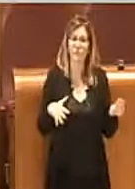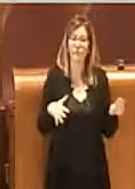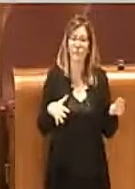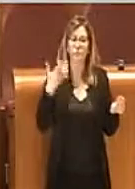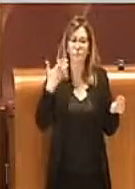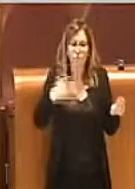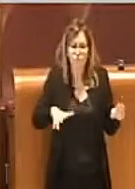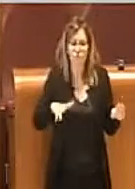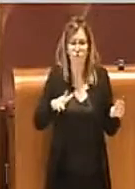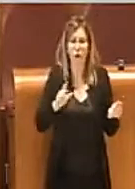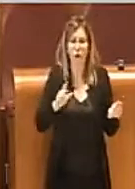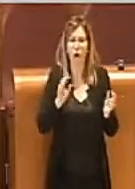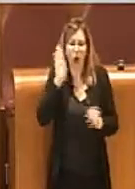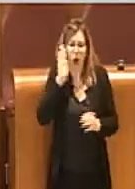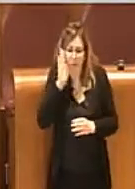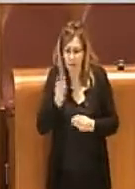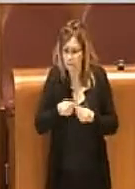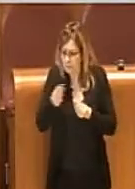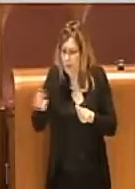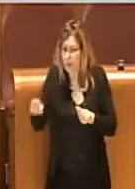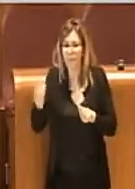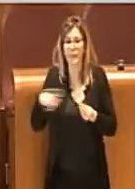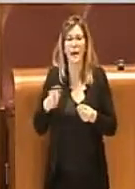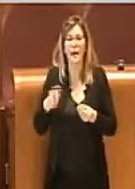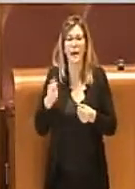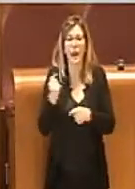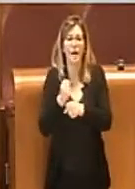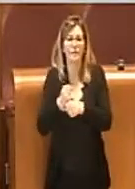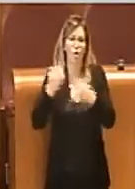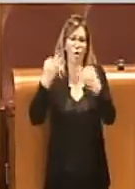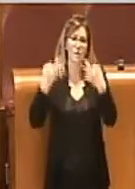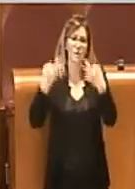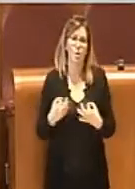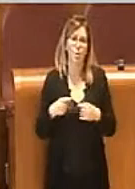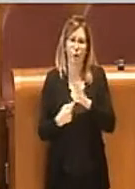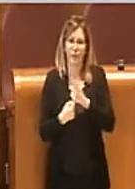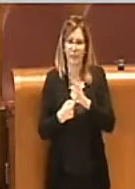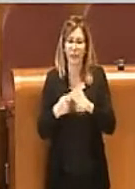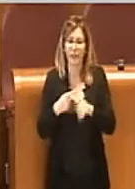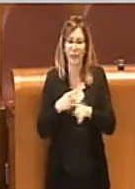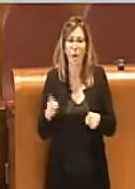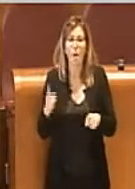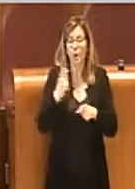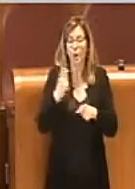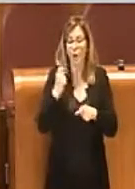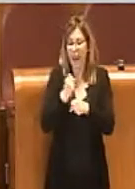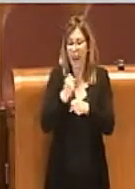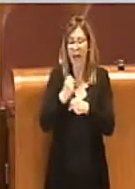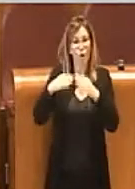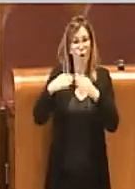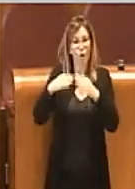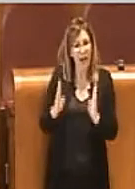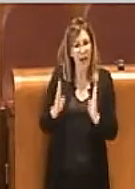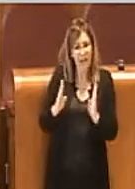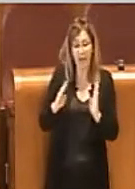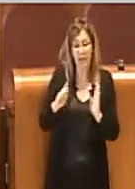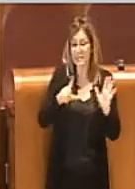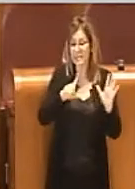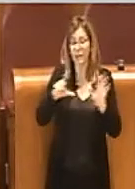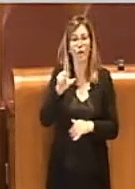accortezze necessarie per garantire la sicurezza di questi lavoratori. In più è stato attivato il lavoro agile sin dall'inizio a 720